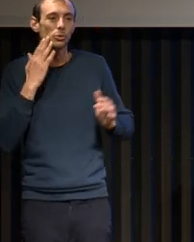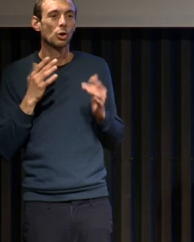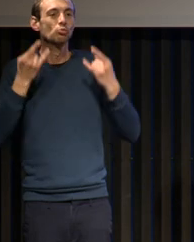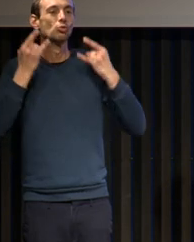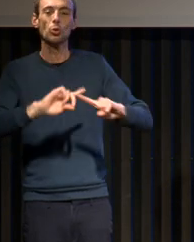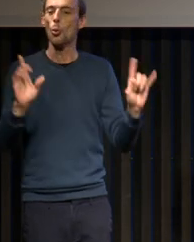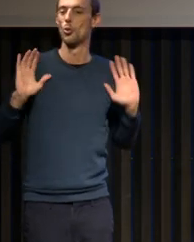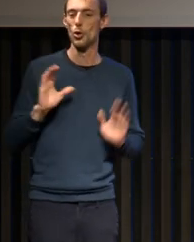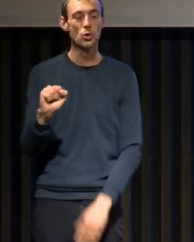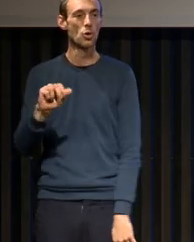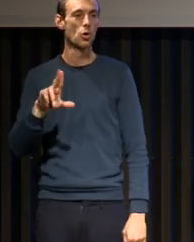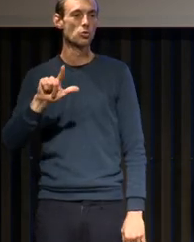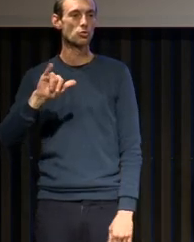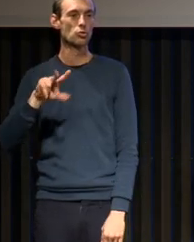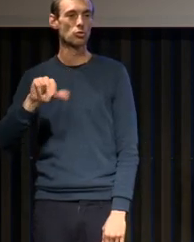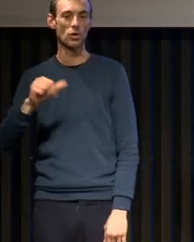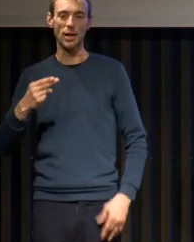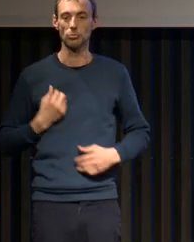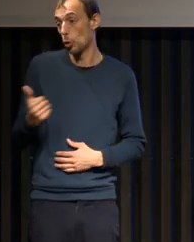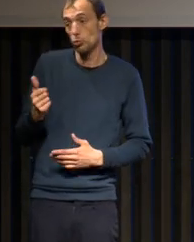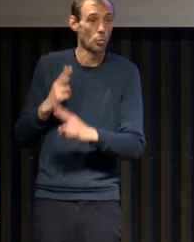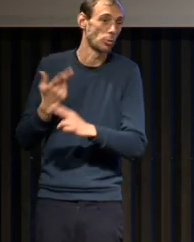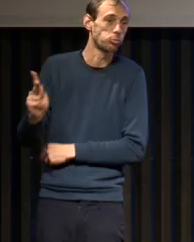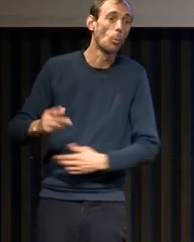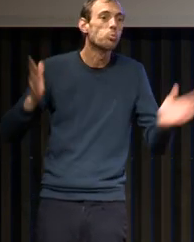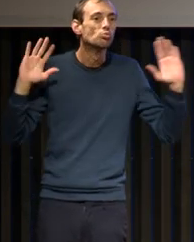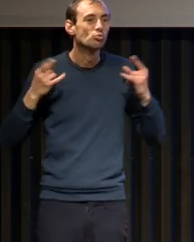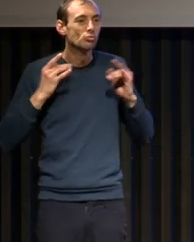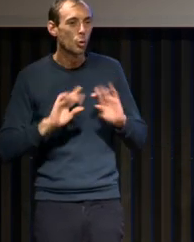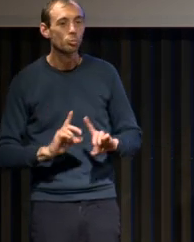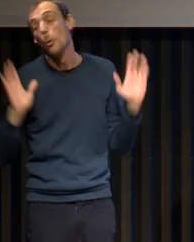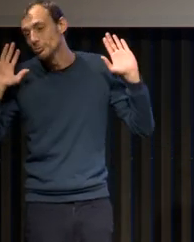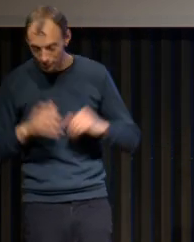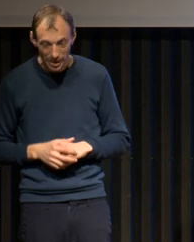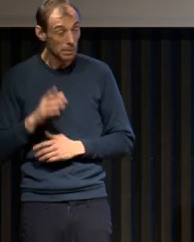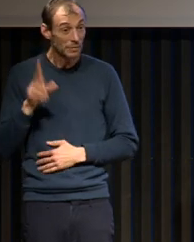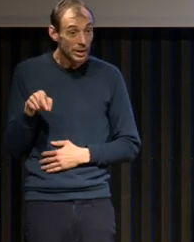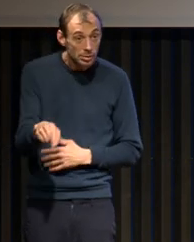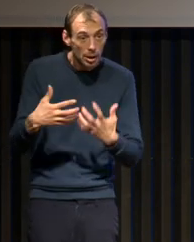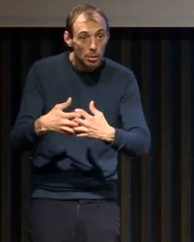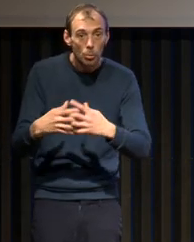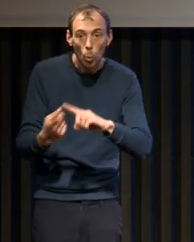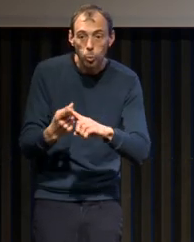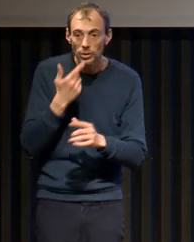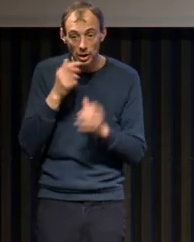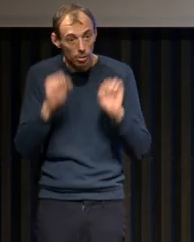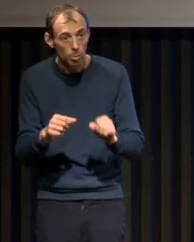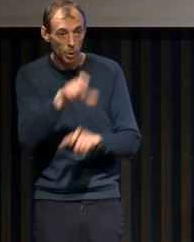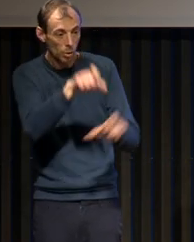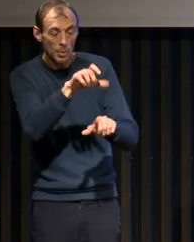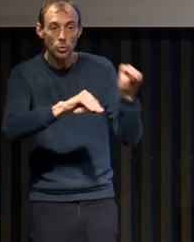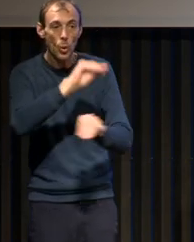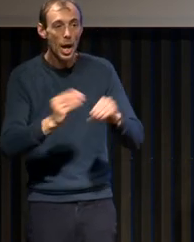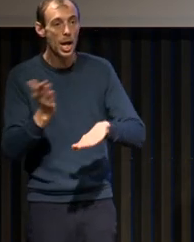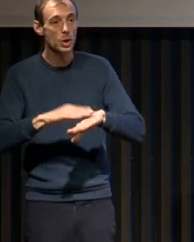'appelle Sullivan, il appelle la machine Sullivan. Et qui va avoir un effet quand même important, parce qu'on peut traiter les gens sans leur faire de trachéotomie, c'est-à-dire sans faire